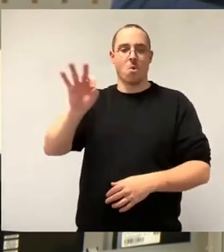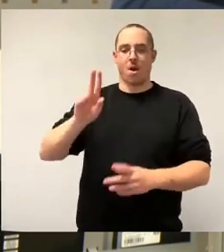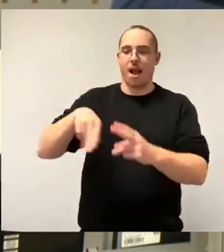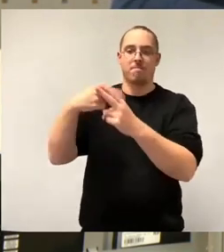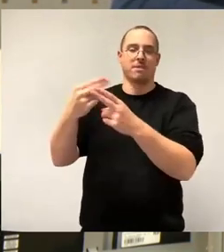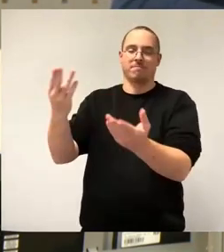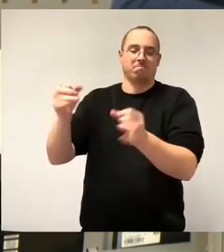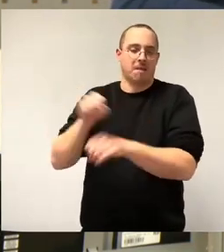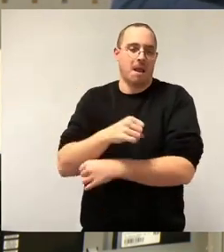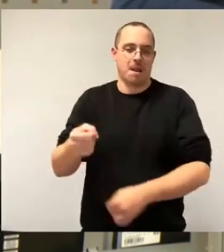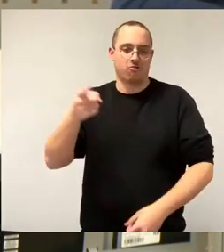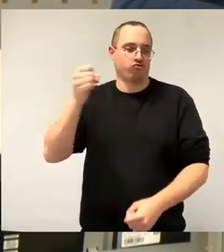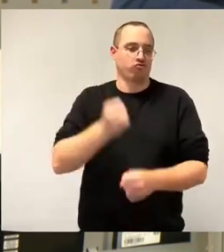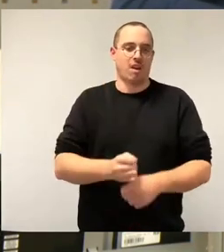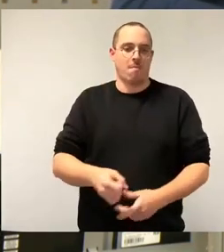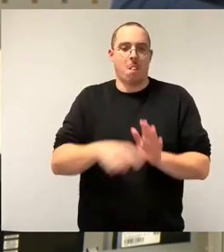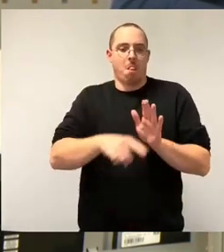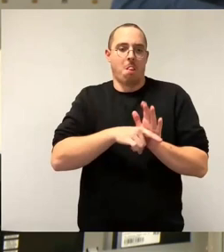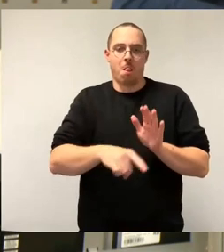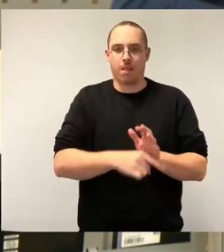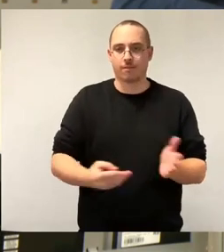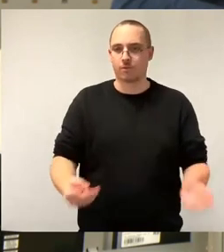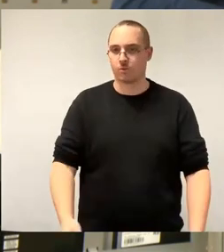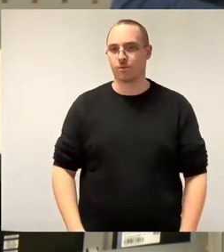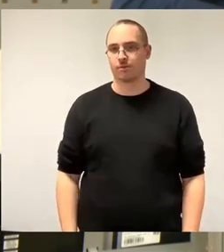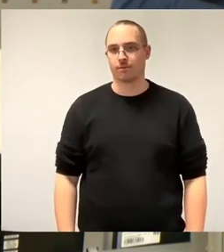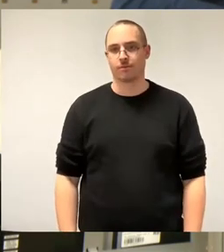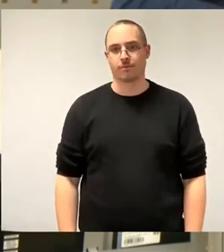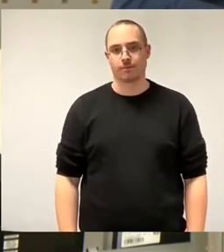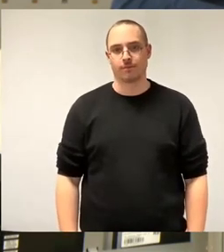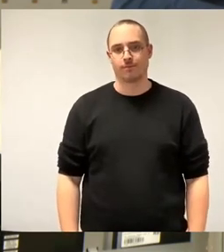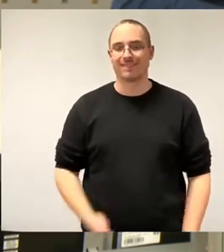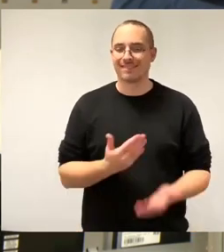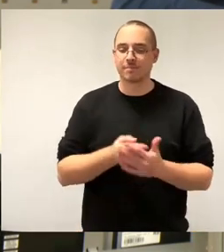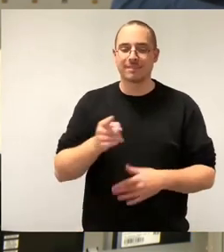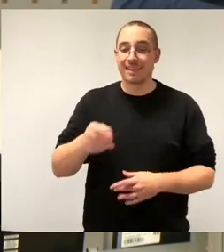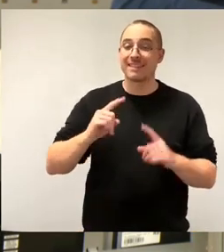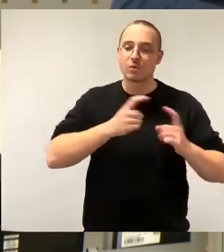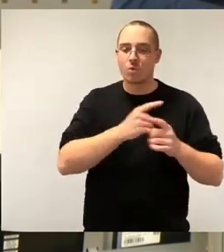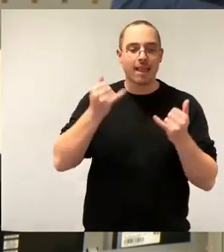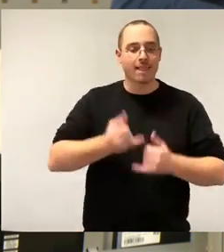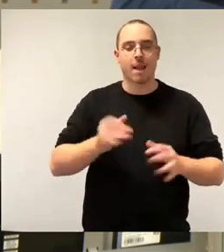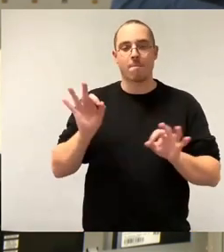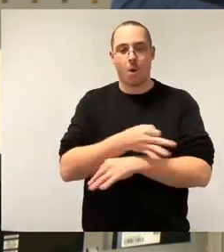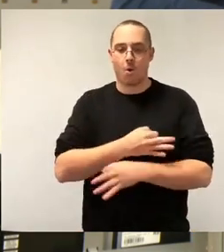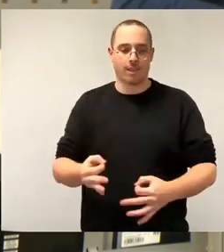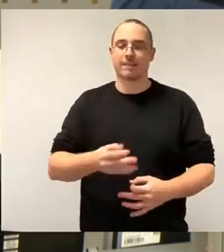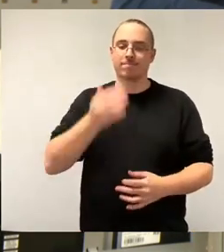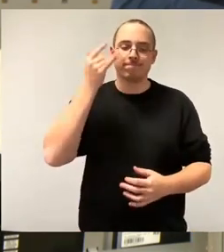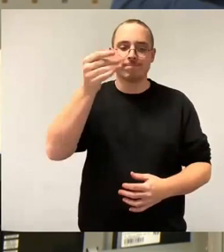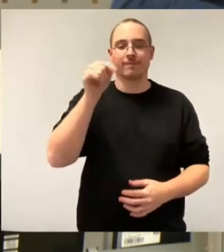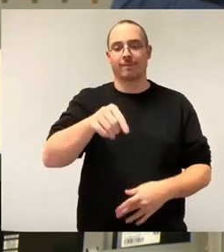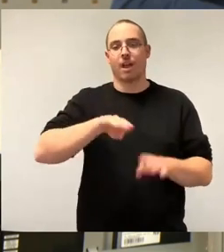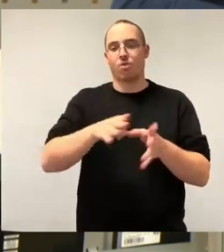die entscheidenden Diskussionen, die werden wir in den nächsten Haushaltsverhandlungen auch führen. Weil da wird es nämlich auch darum gehen, finanzieren wir eben nur den Status quo